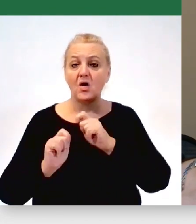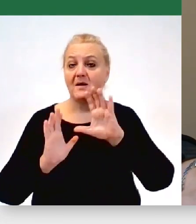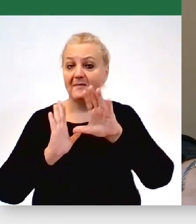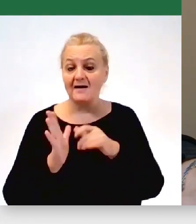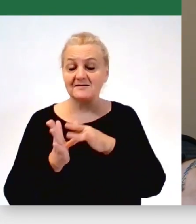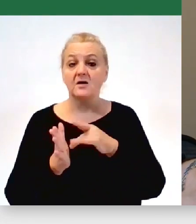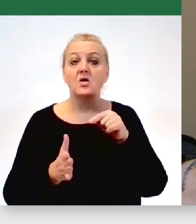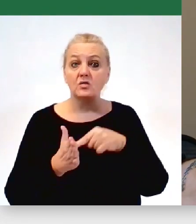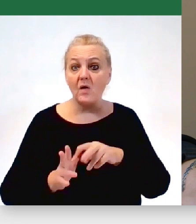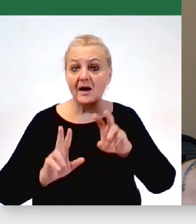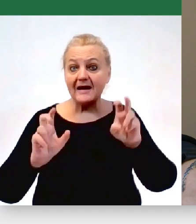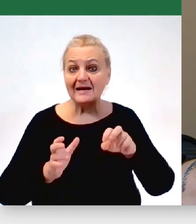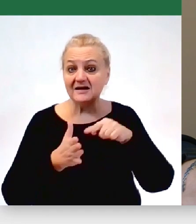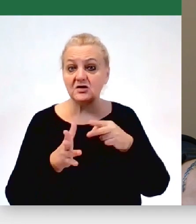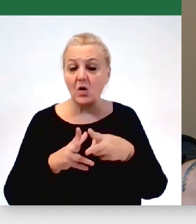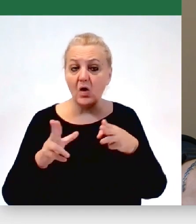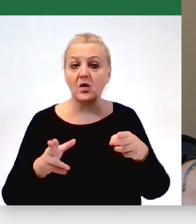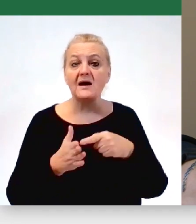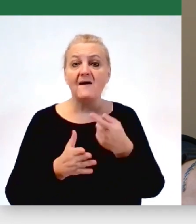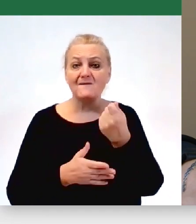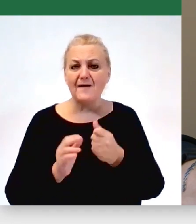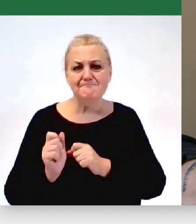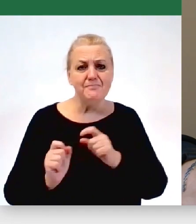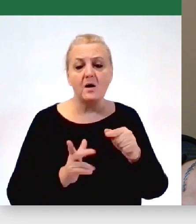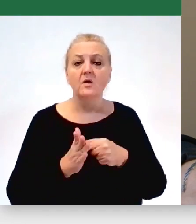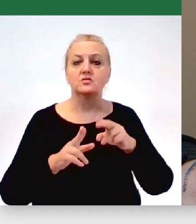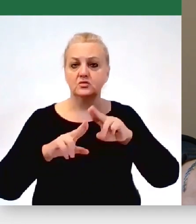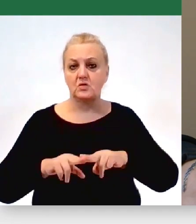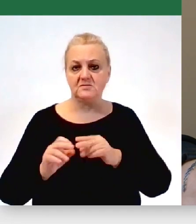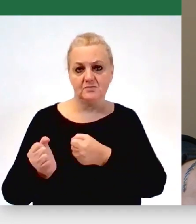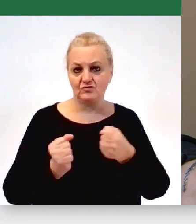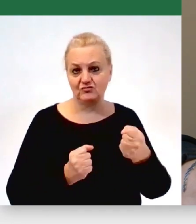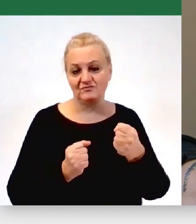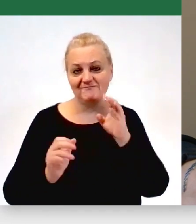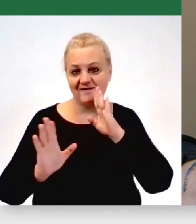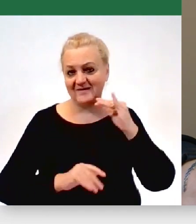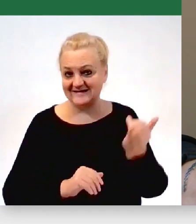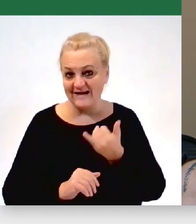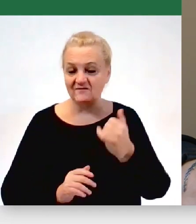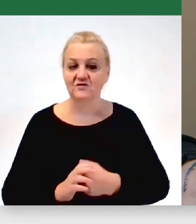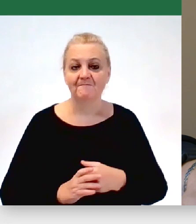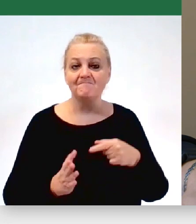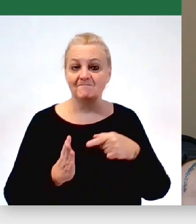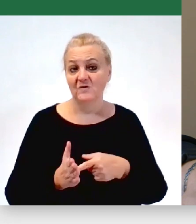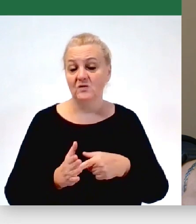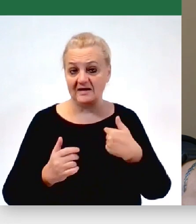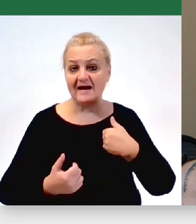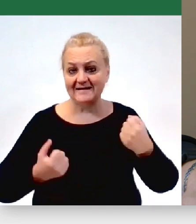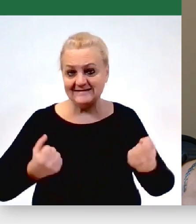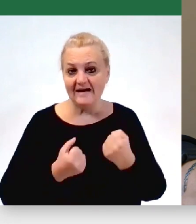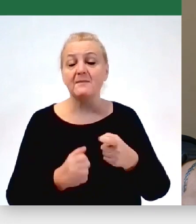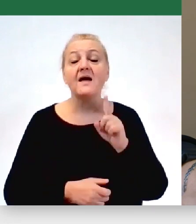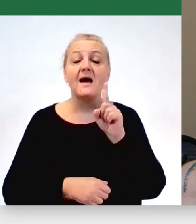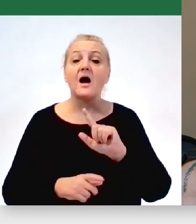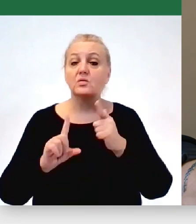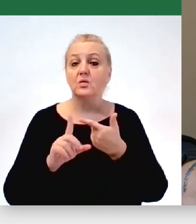szczycie tego kryzysu, kiedy te ceny szybowały, zostanie z nami najprawdopodobniej na zawsze, bo tak się o to staram. I druga rzecz, to jest